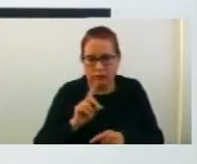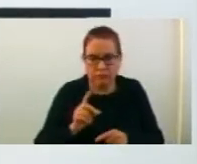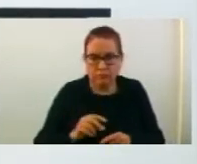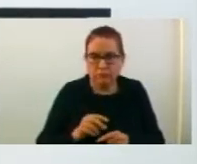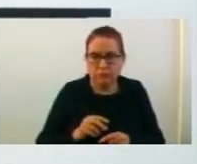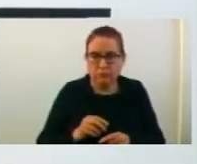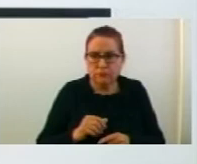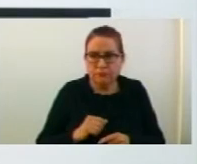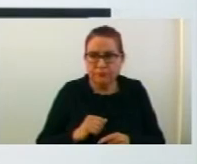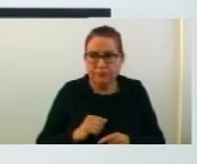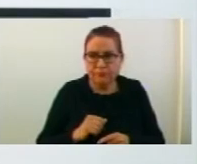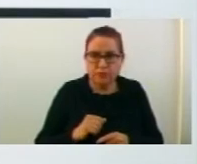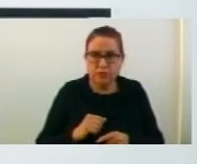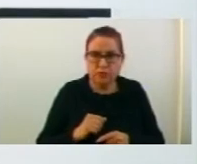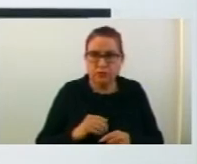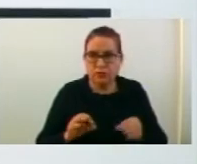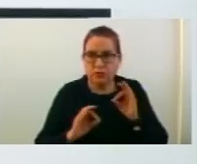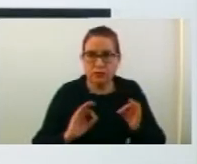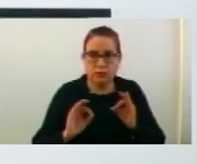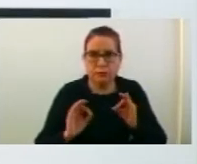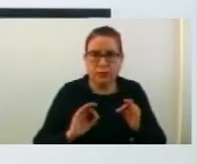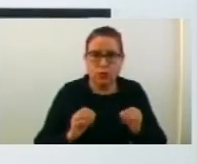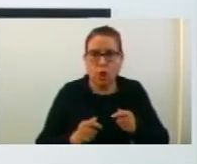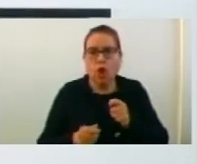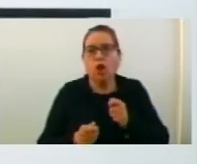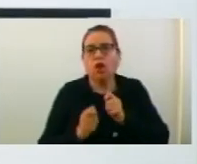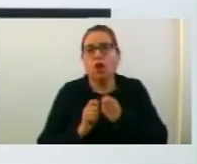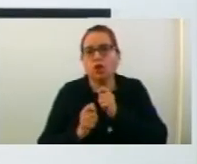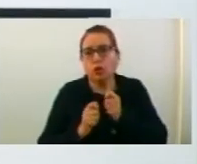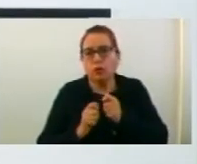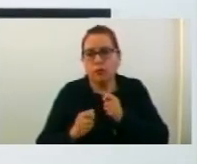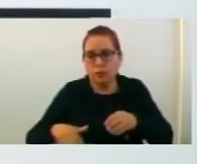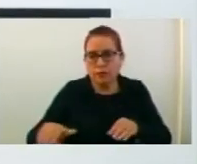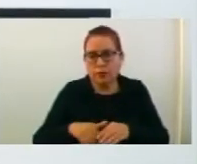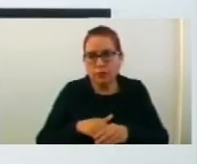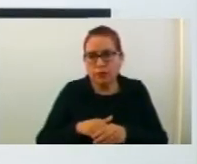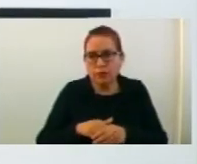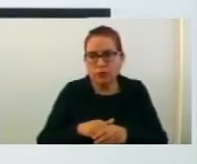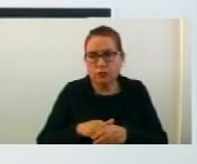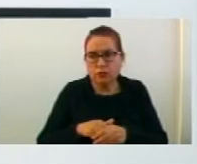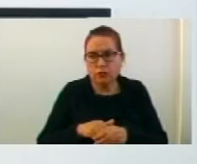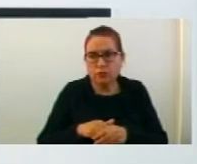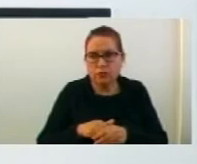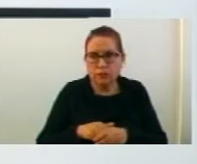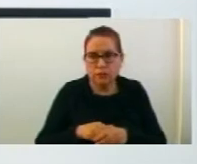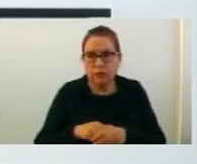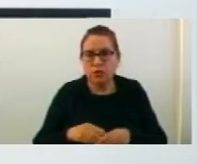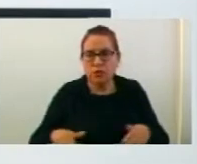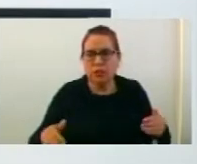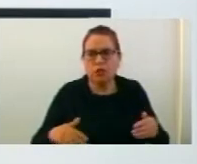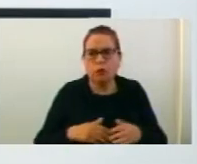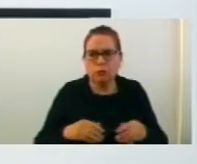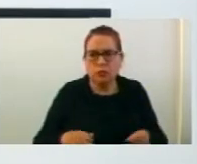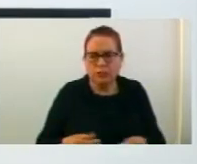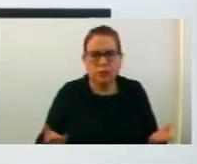што се работи, они се ангажирани преко агенција, вработувања се необходни. Заради